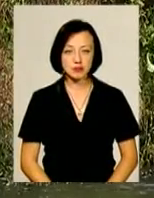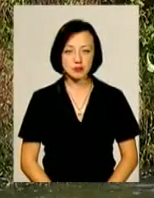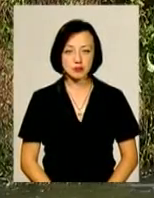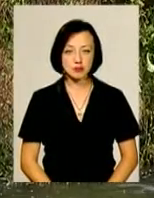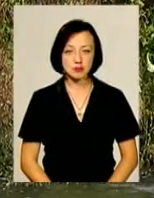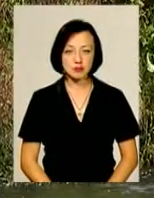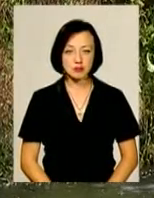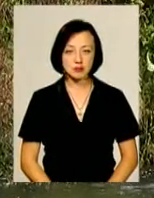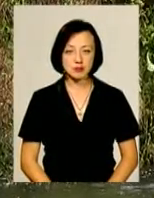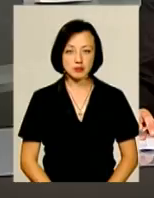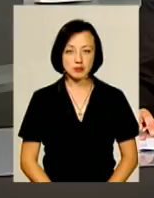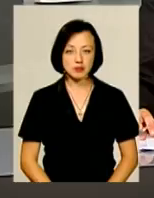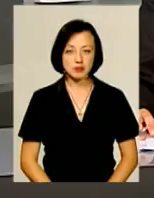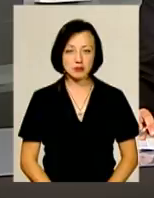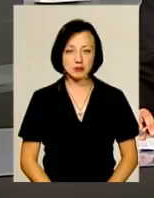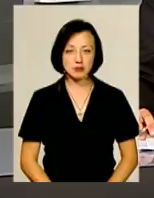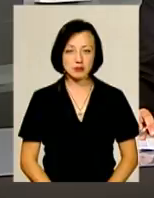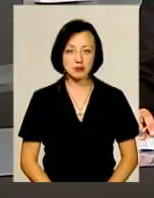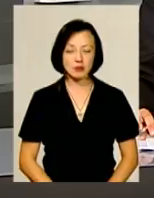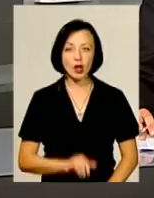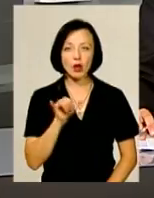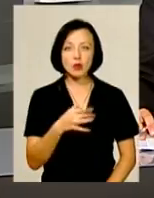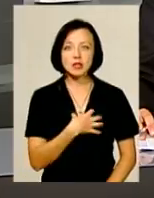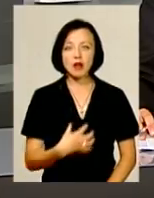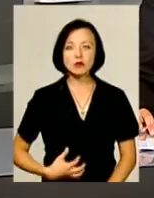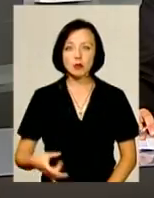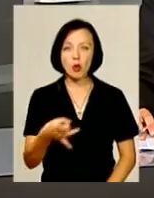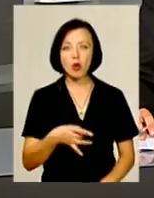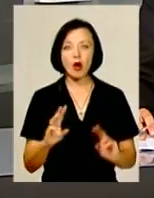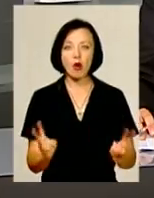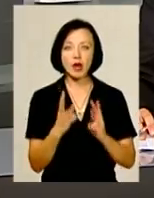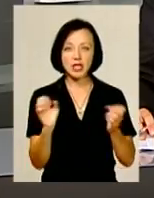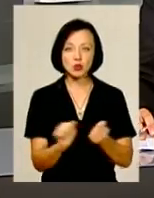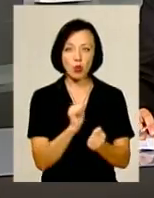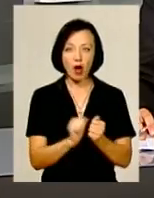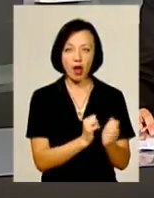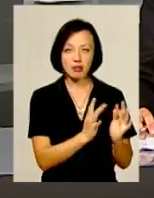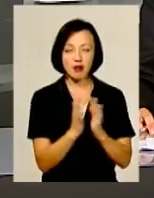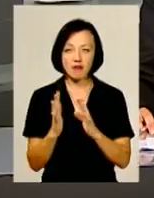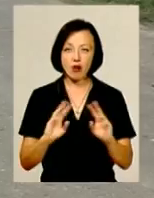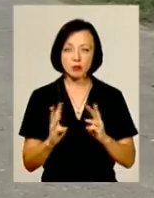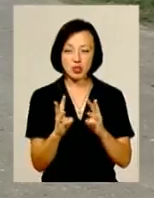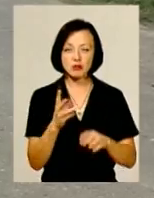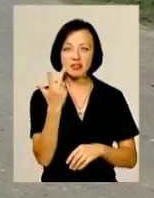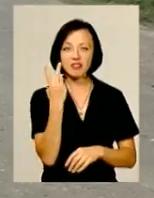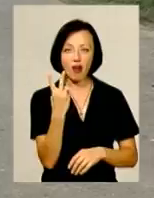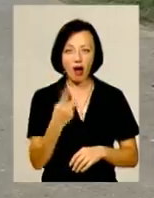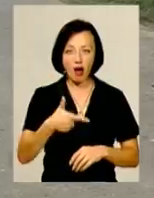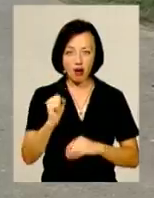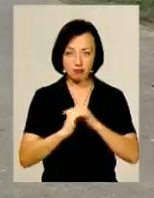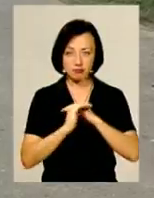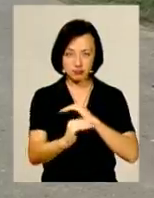інформаційного випуску. У Славутському районі горіла суха трава, пожежа охопила два гектари території.